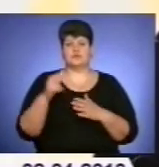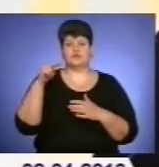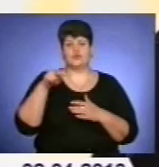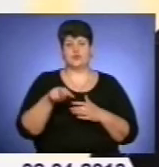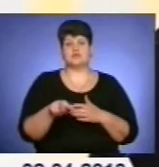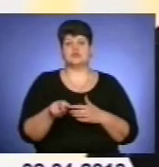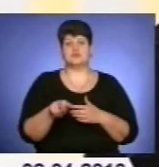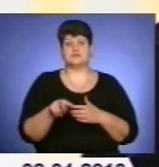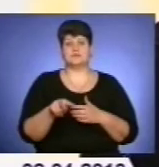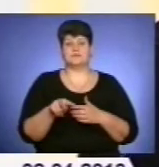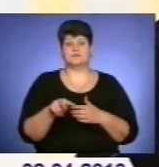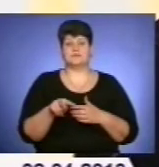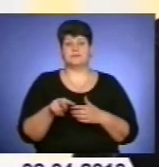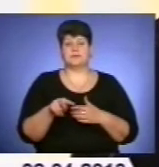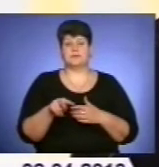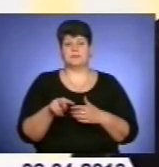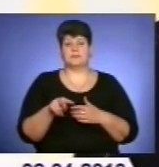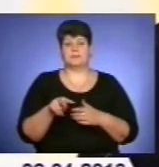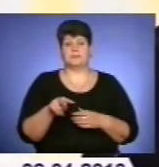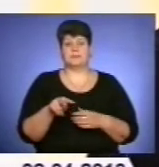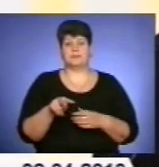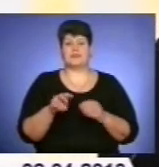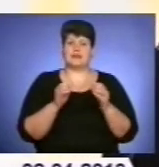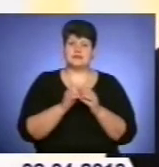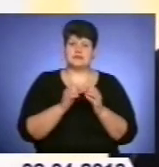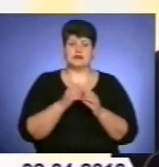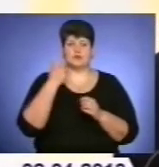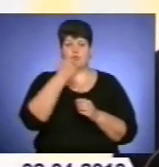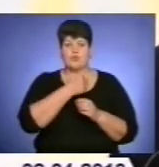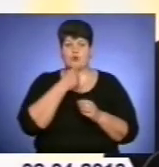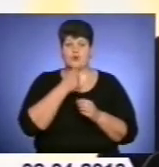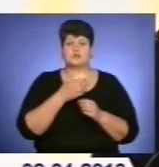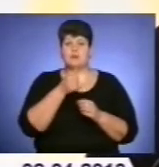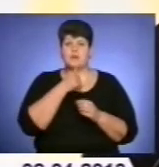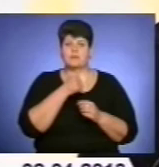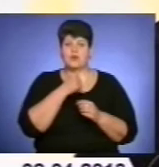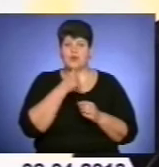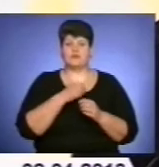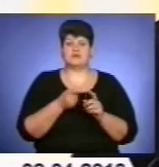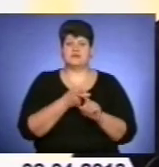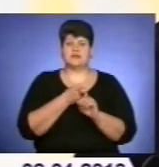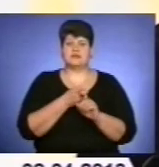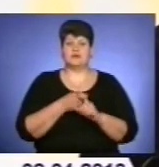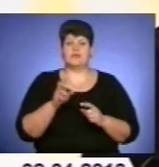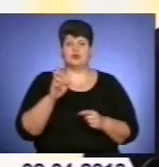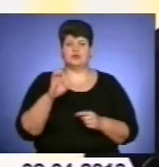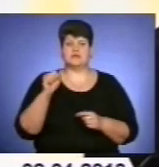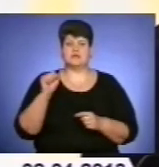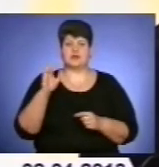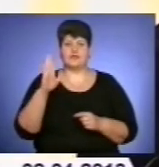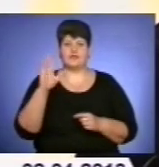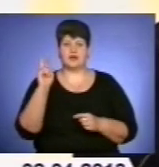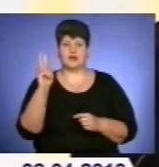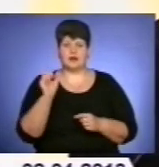році ми спромогли, зв'язалися із Богданом Савкою. Богдан Савка,